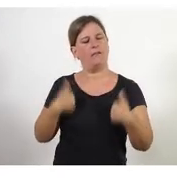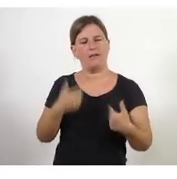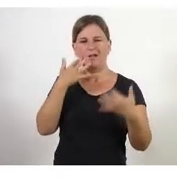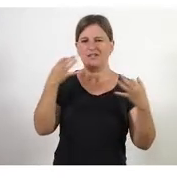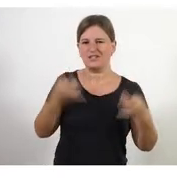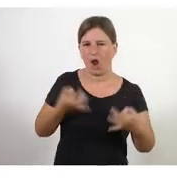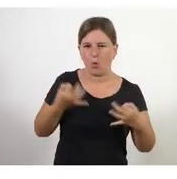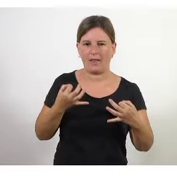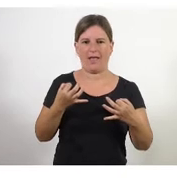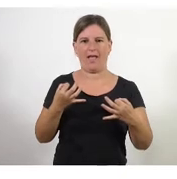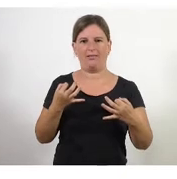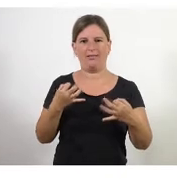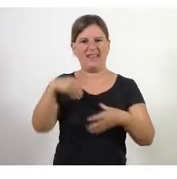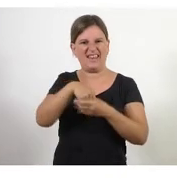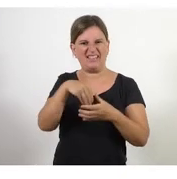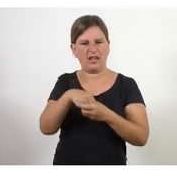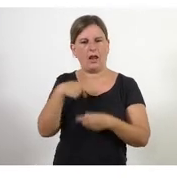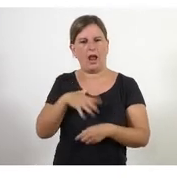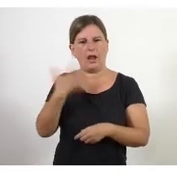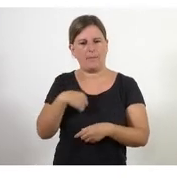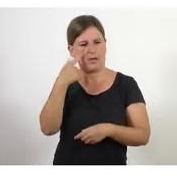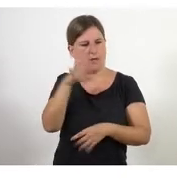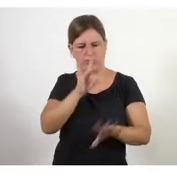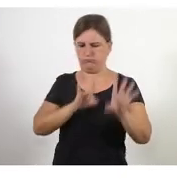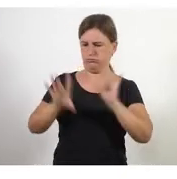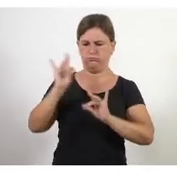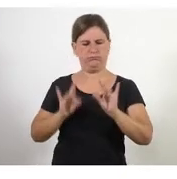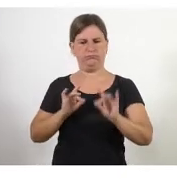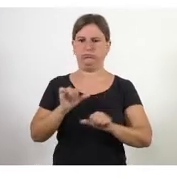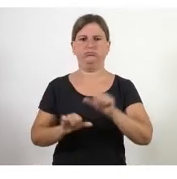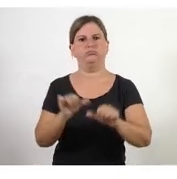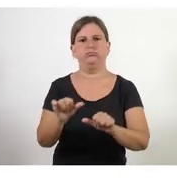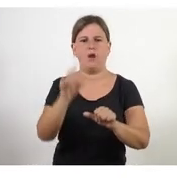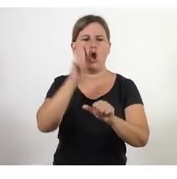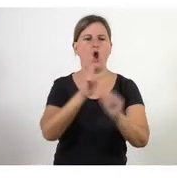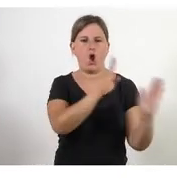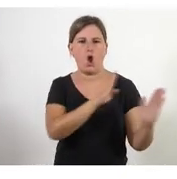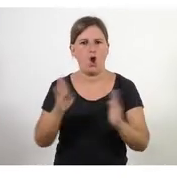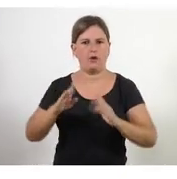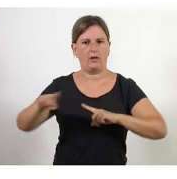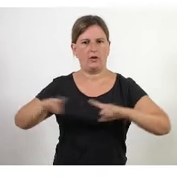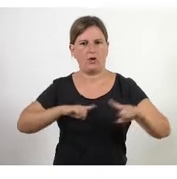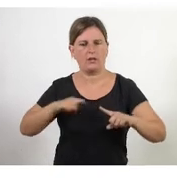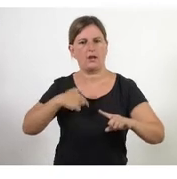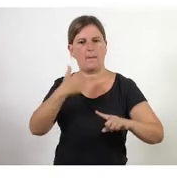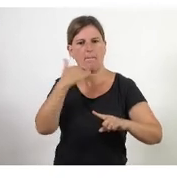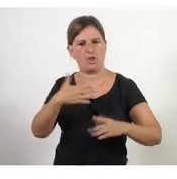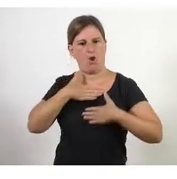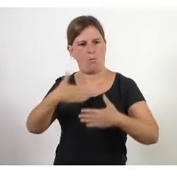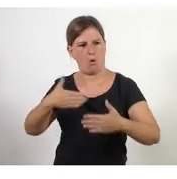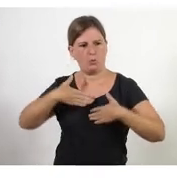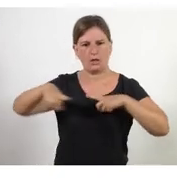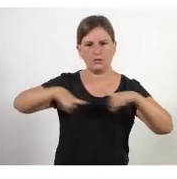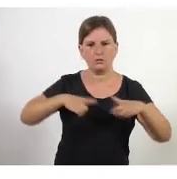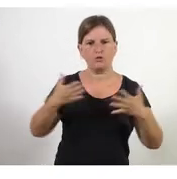molt predictibles internament, tindre-ho tot molt organitzat, sabem com funcionen els nostres programes de voluntariat, els